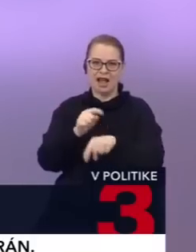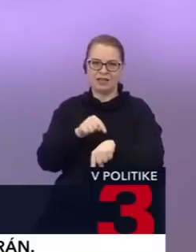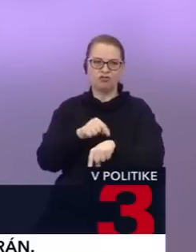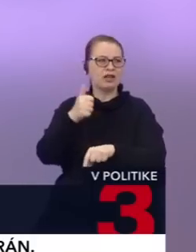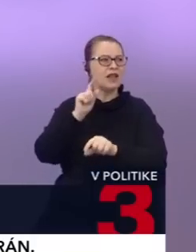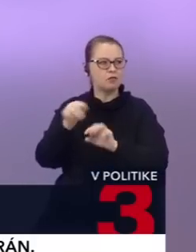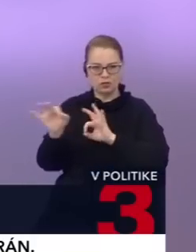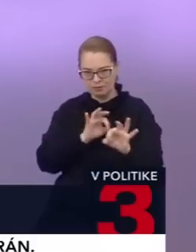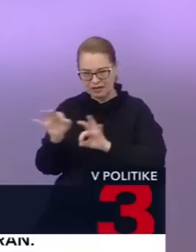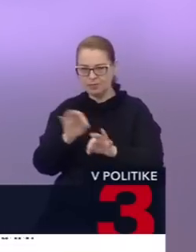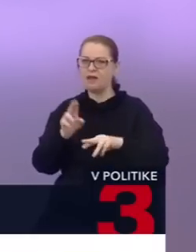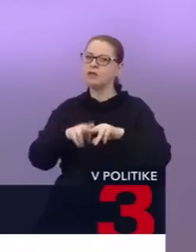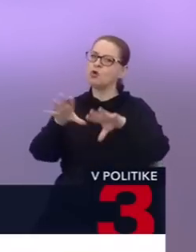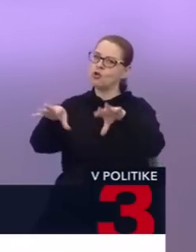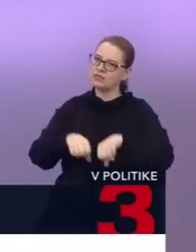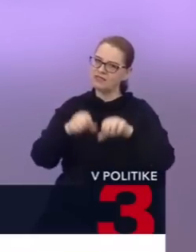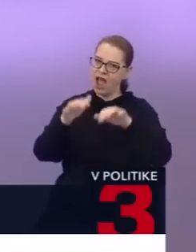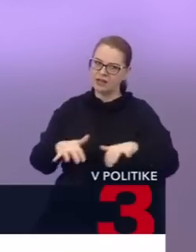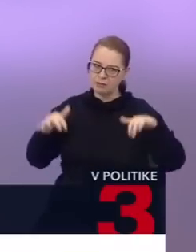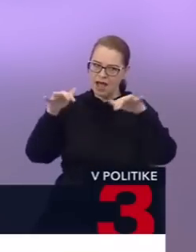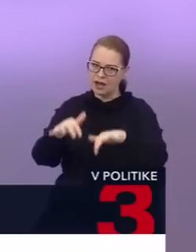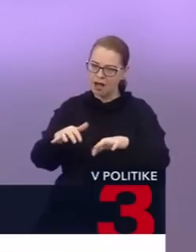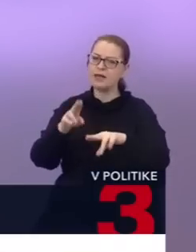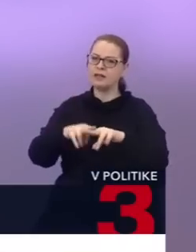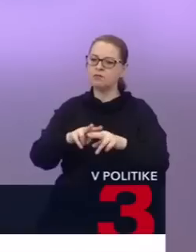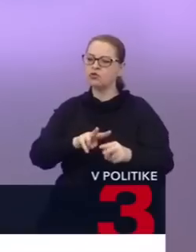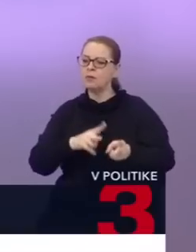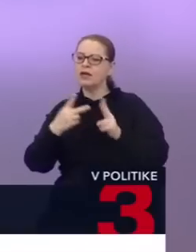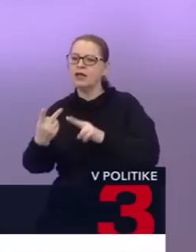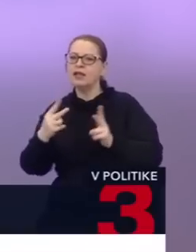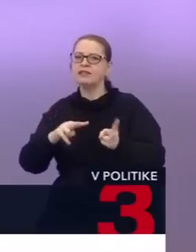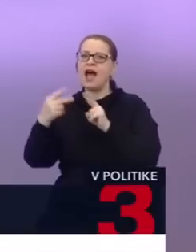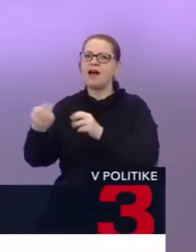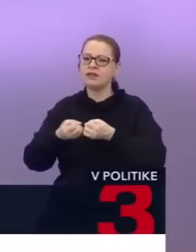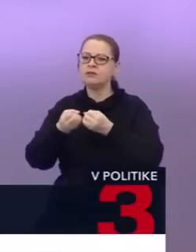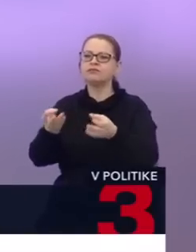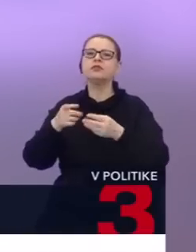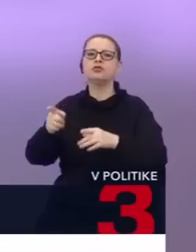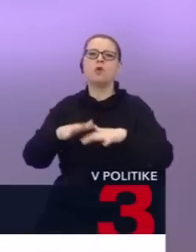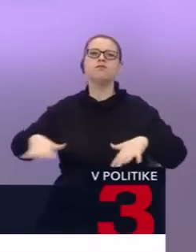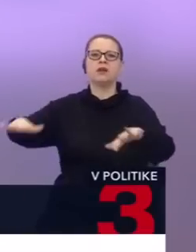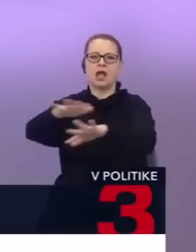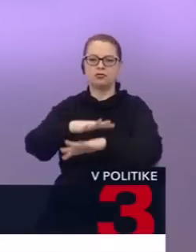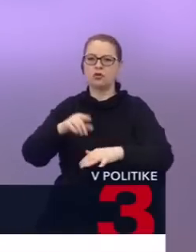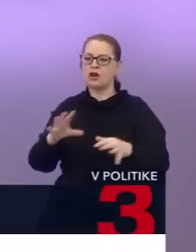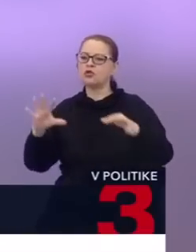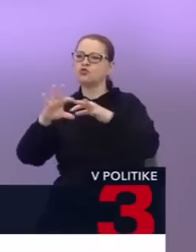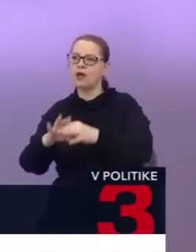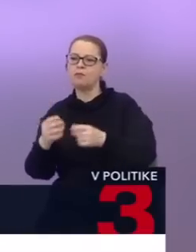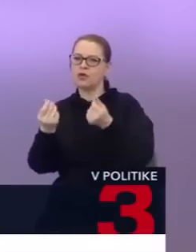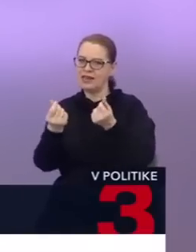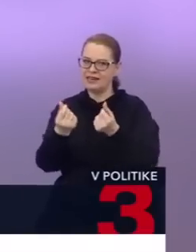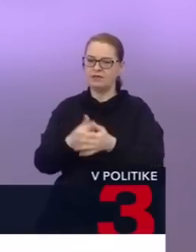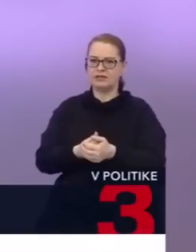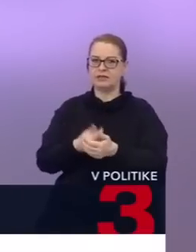musíte pripraviť, potom ich musíte schváliť v parlamente, a potom ich postupne implementujete v priestore. Na to sú nadázané investície. Čiže na to, aby sme